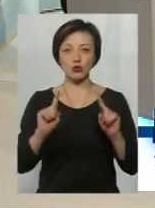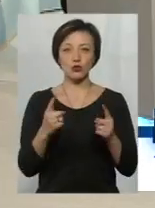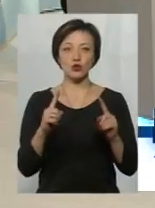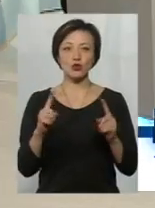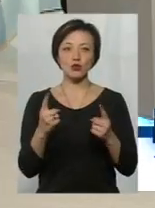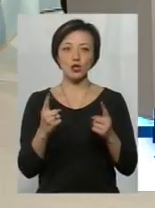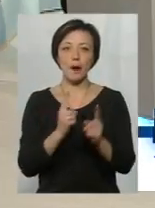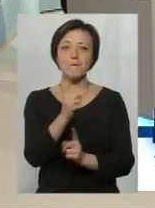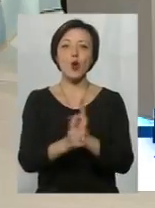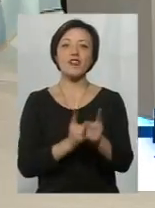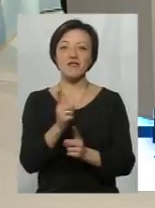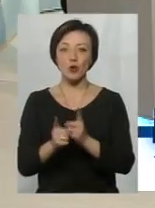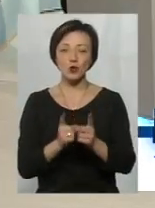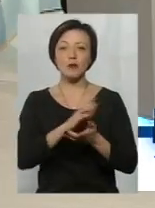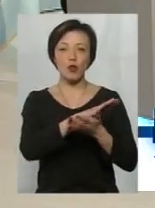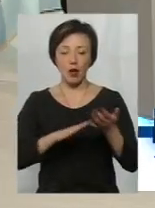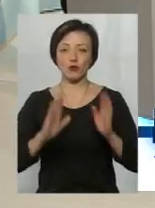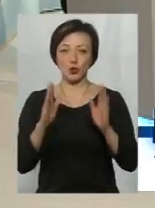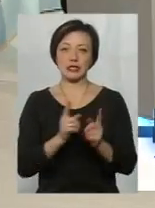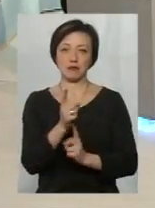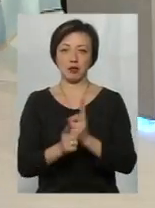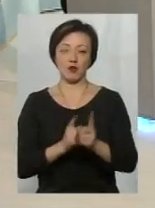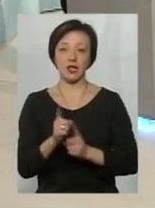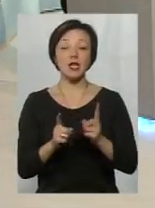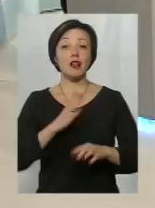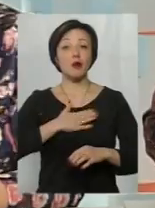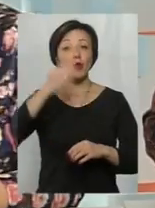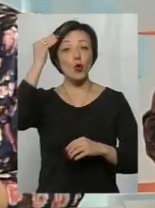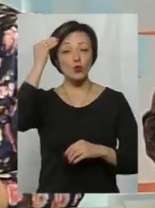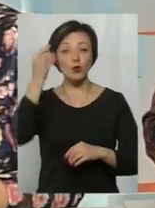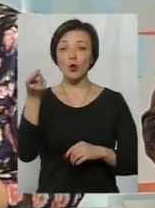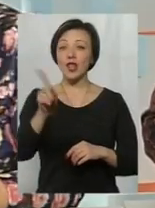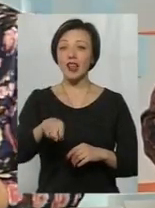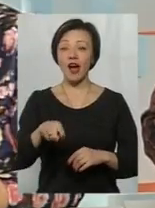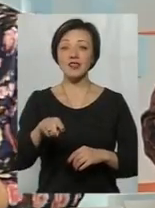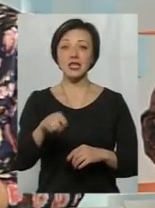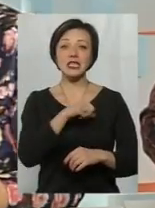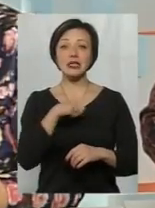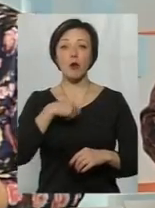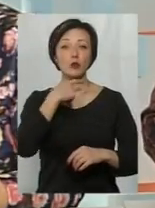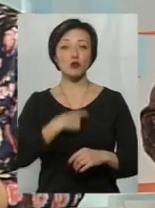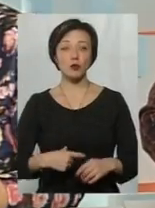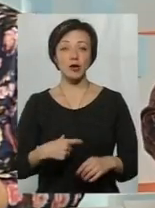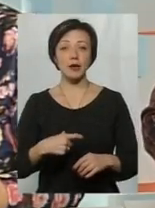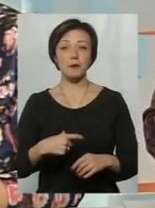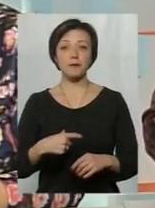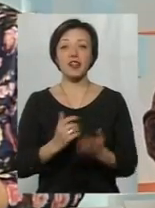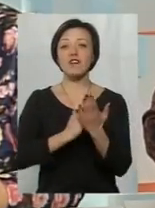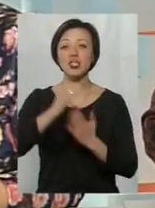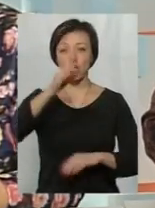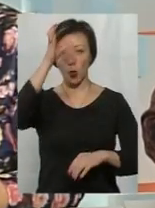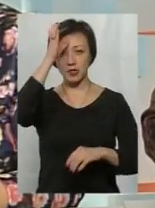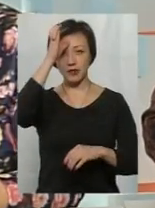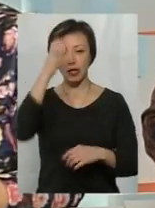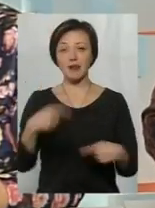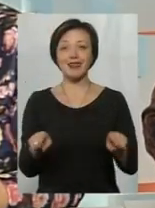модифікується і в подальшому теж буде модифікуватися. На мою думку, навіть сама по собі вища освіта,